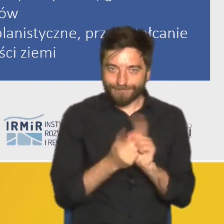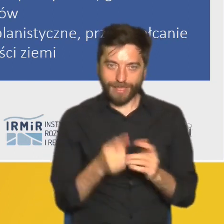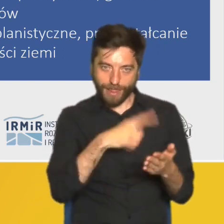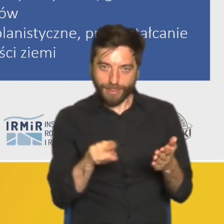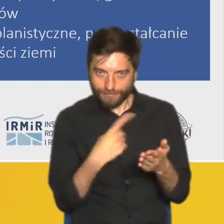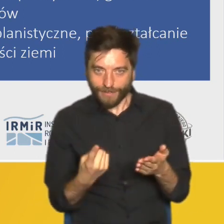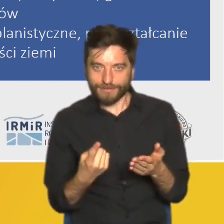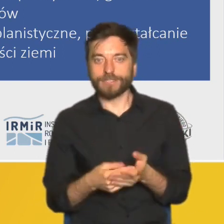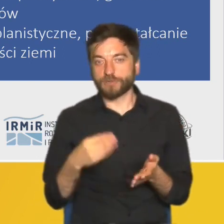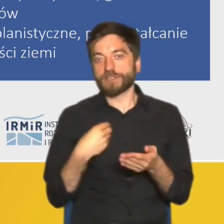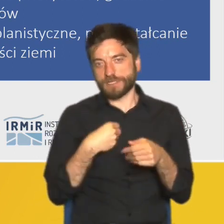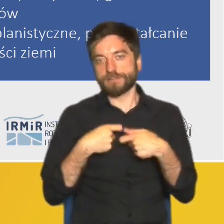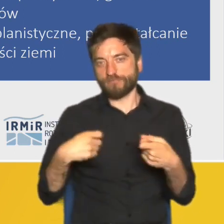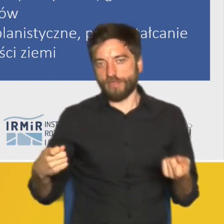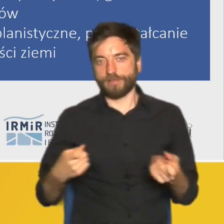ziemi.